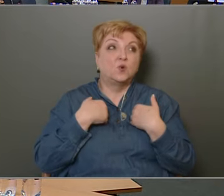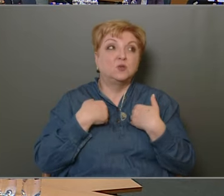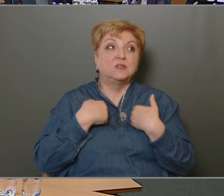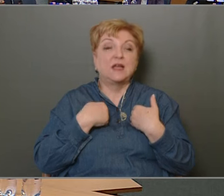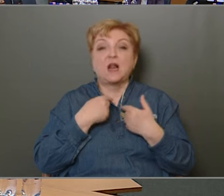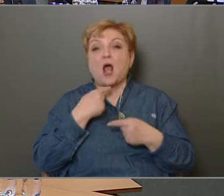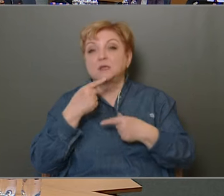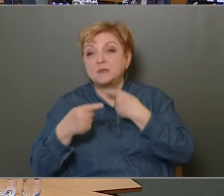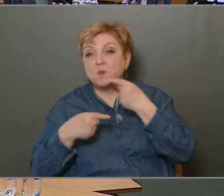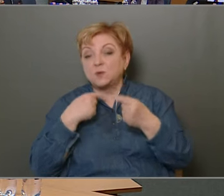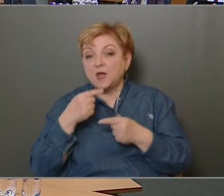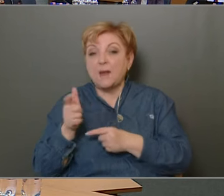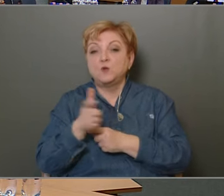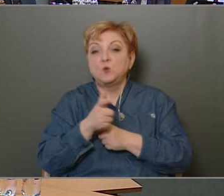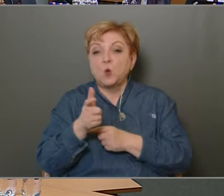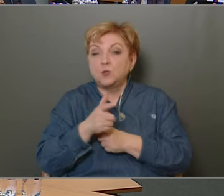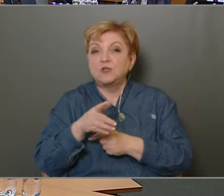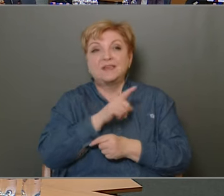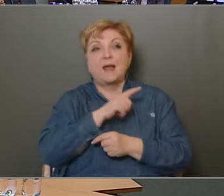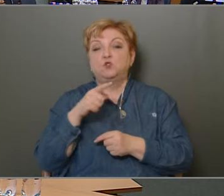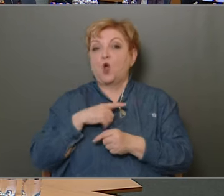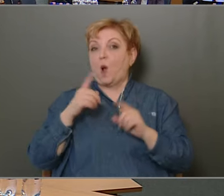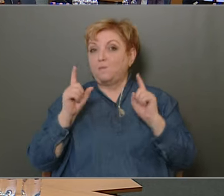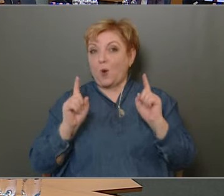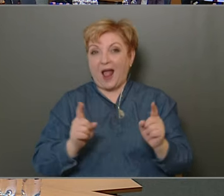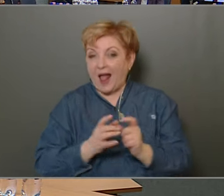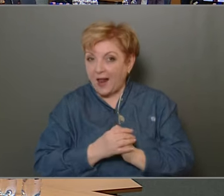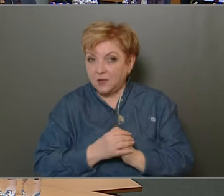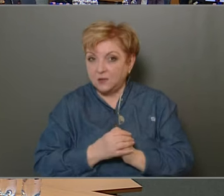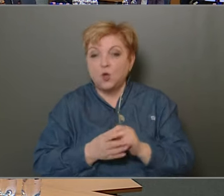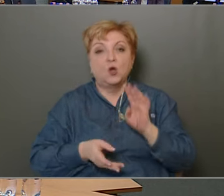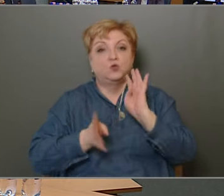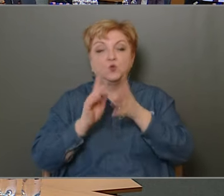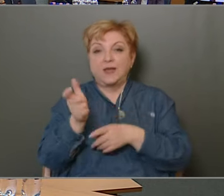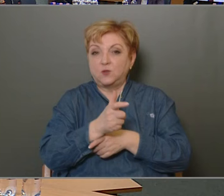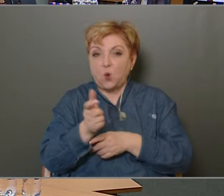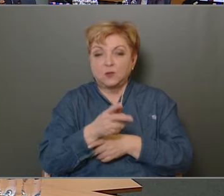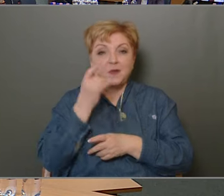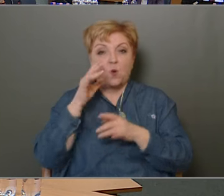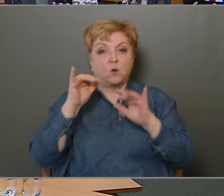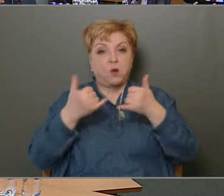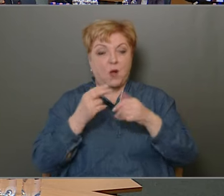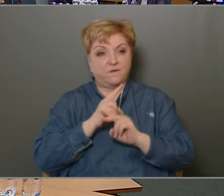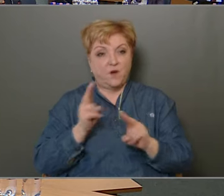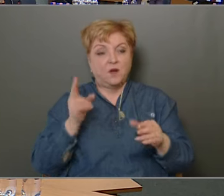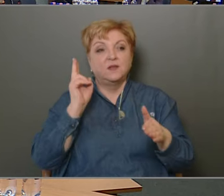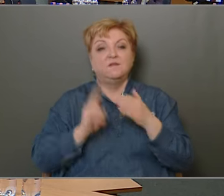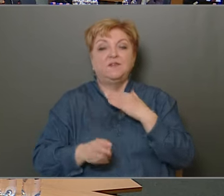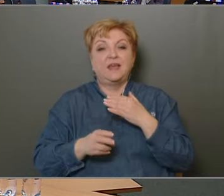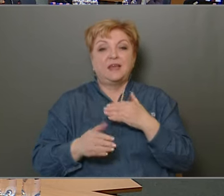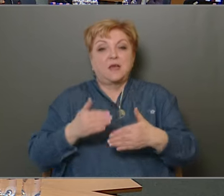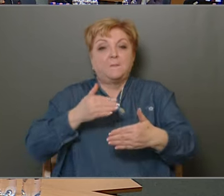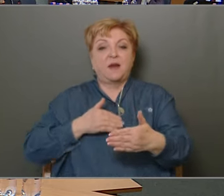azt mondanám, hogy a tűzoltóság nem csak abból áll, hogy tüzet olt, amikor baj van, hanem végez egyfajta